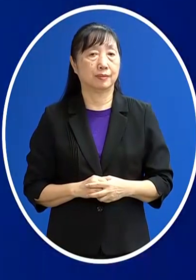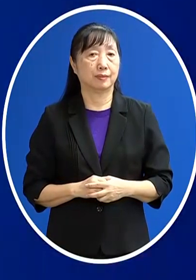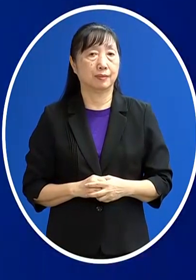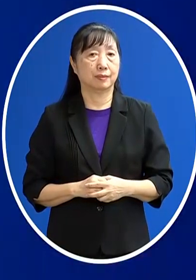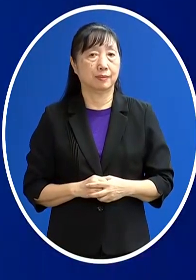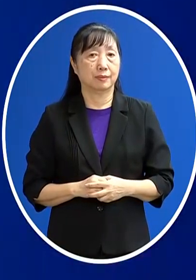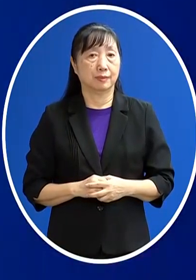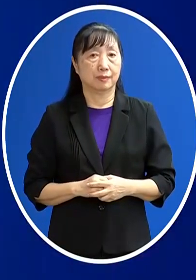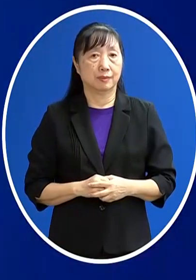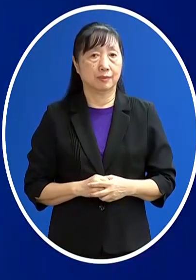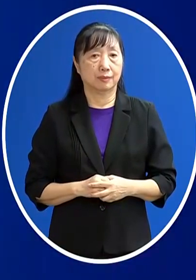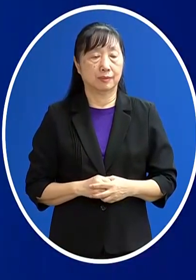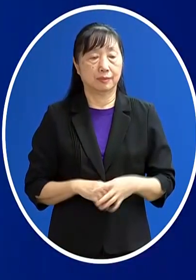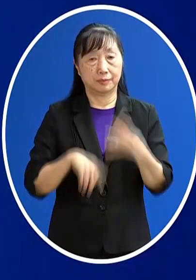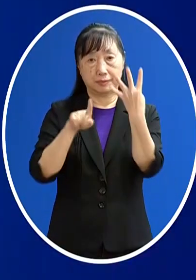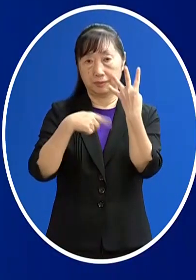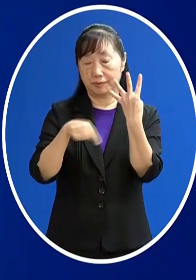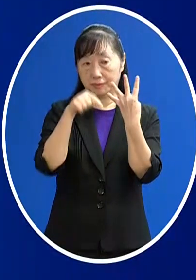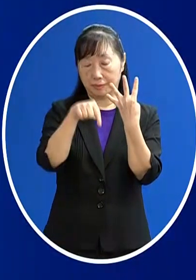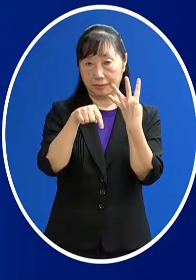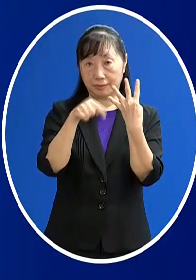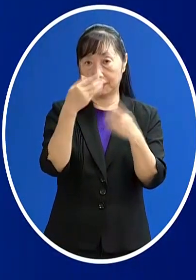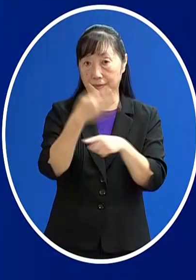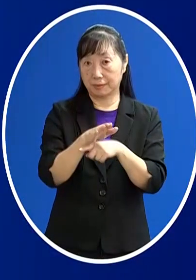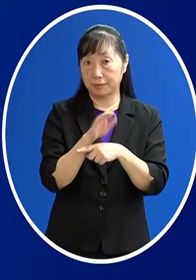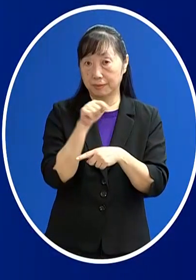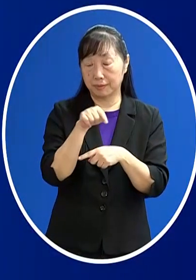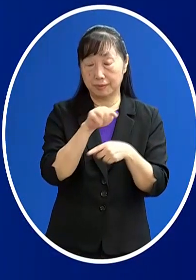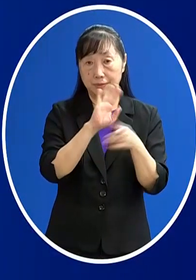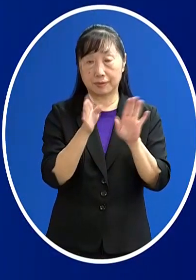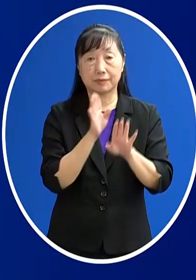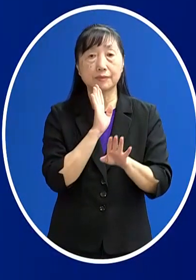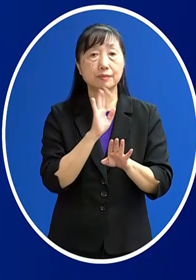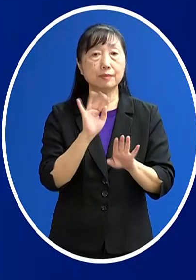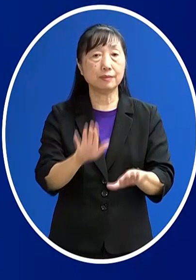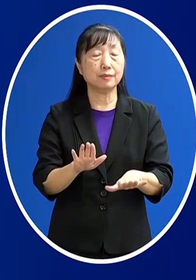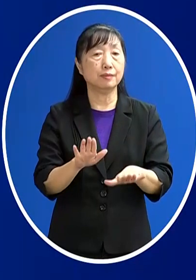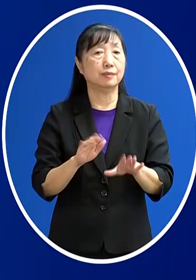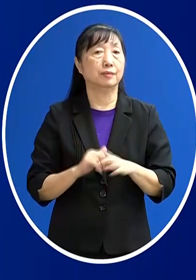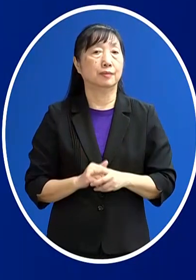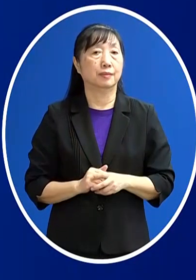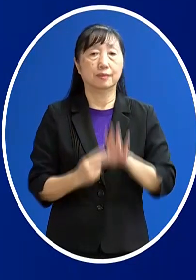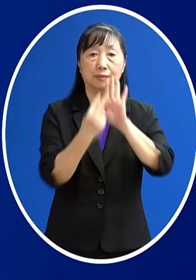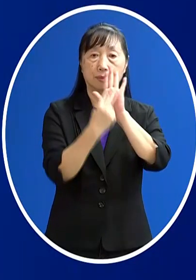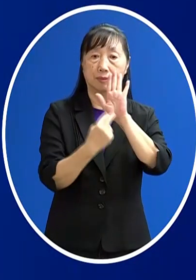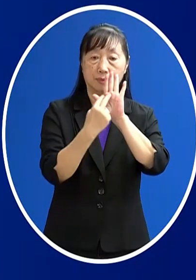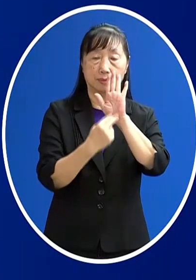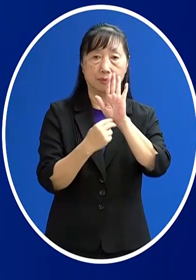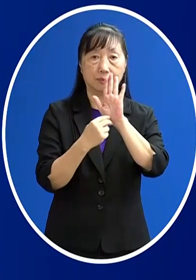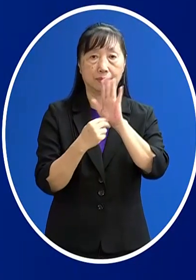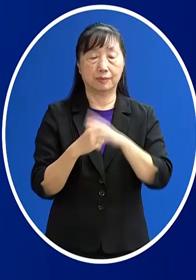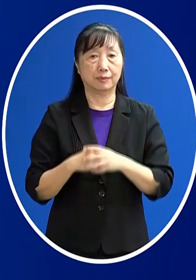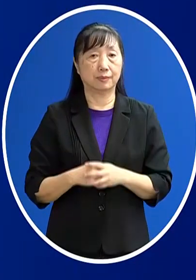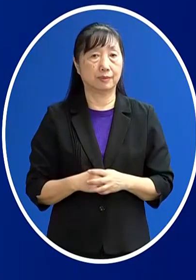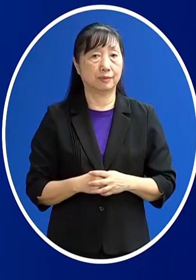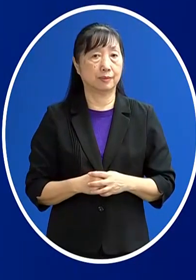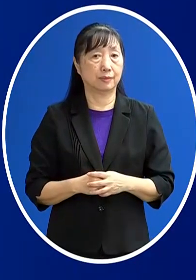好 我們今天個4例那特別要跟大家說明的就是